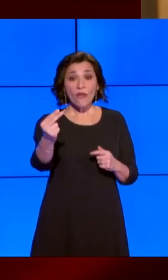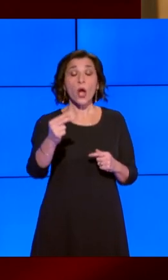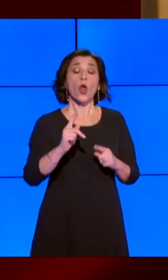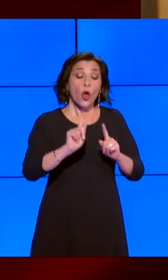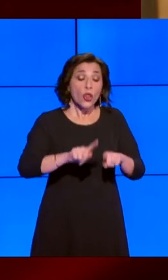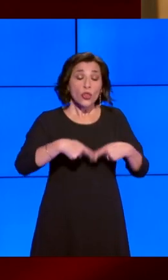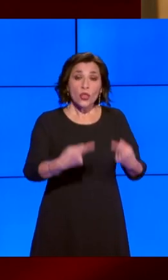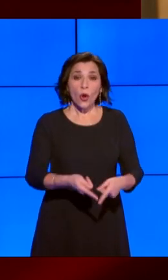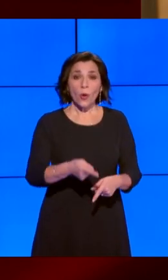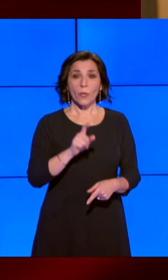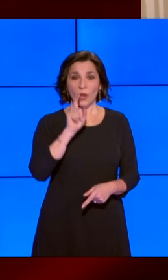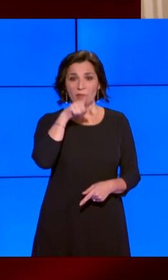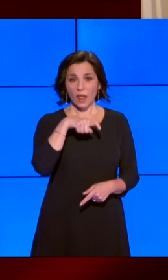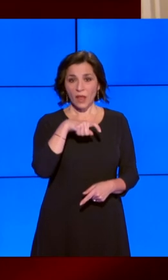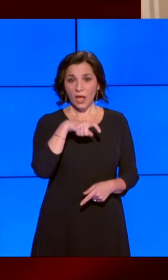a Dante Alighieri.